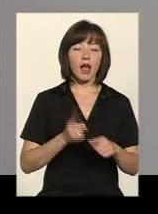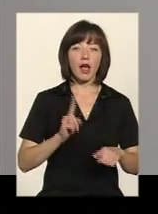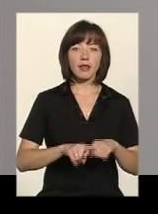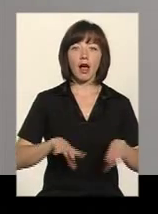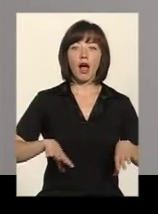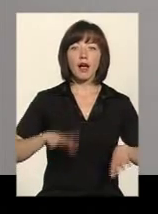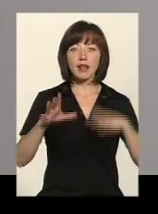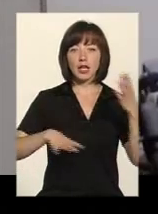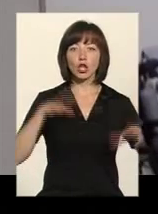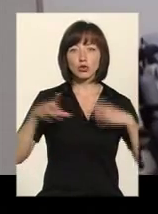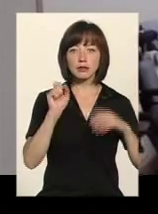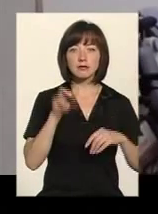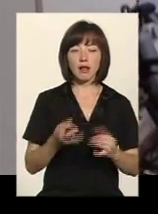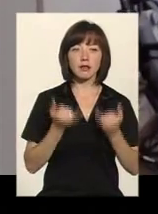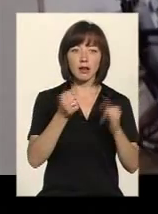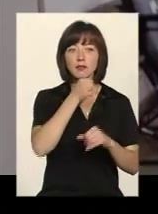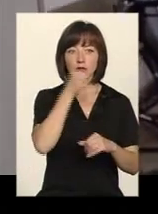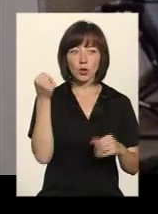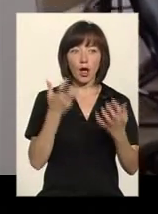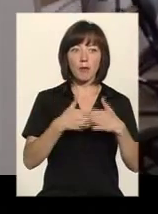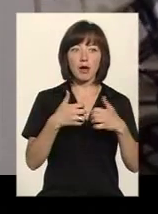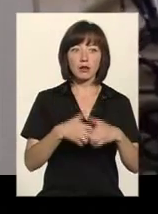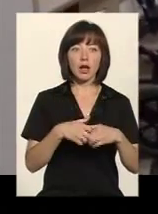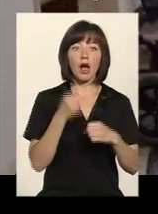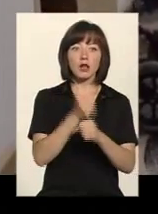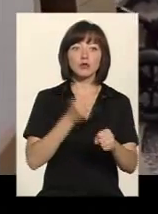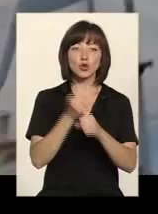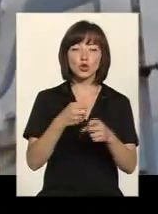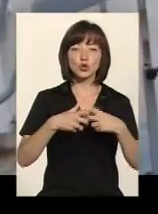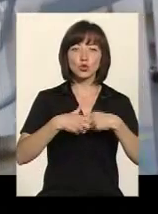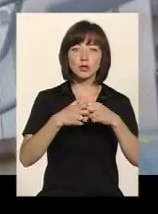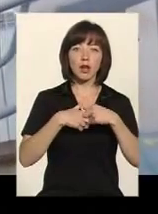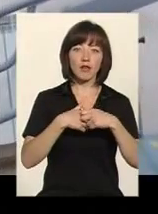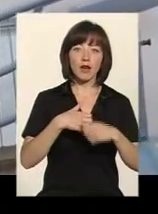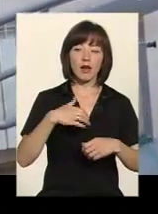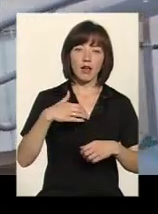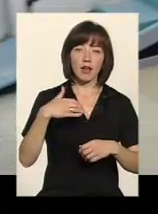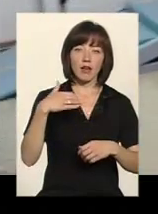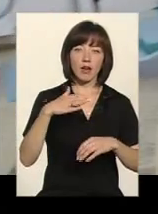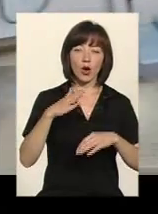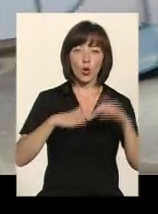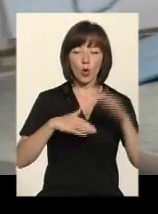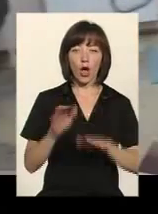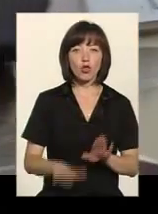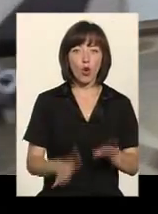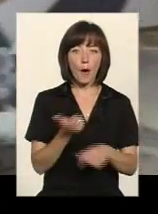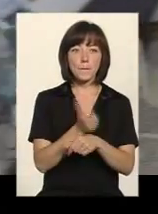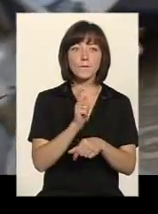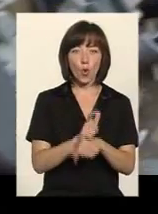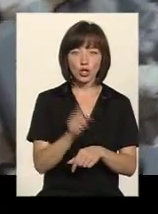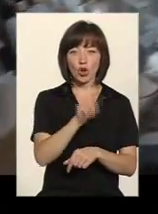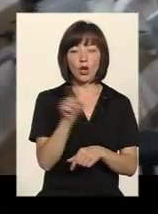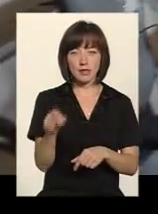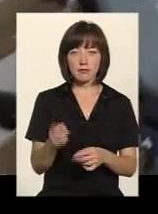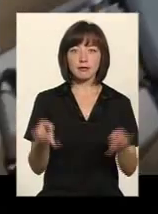зал для взрослых. Це апарати для пассивной разработки суставів верхних, нижних, конечностей. Це більше, конечно,